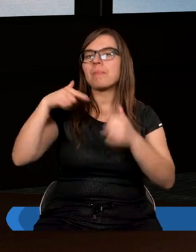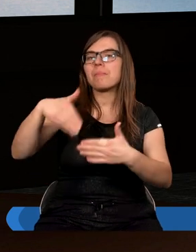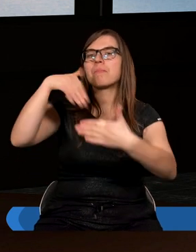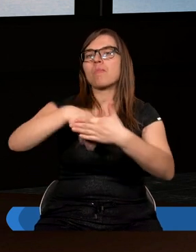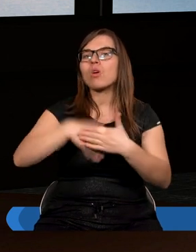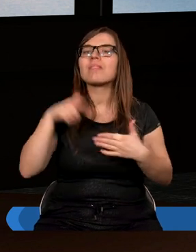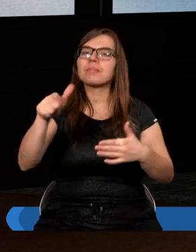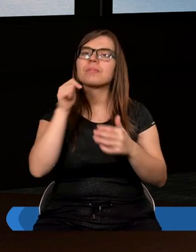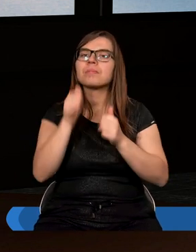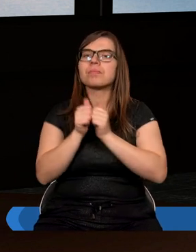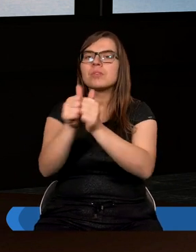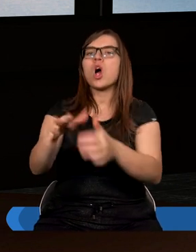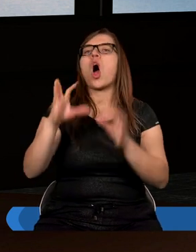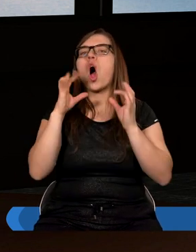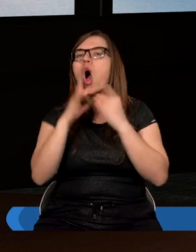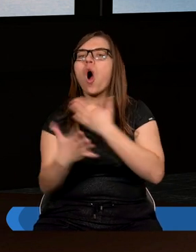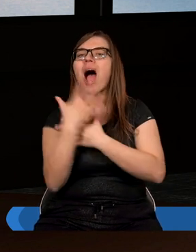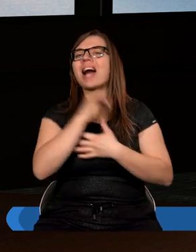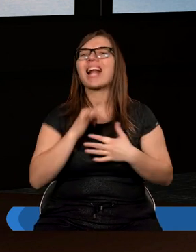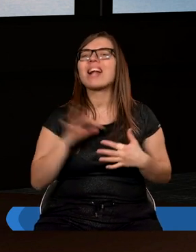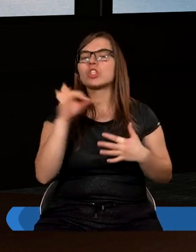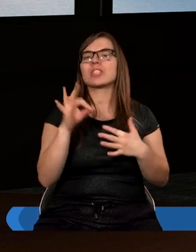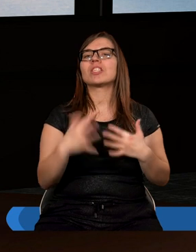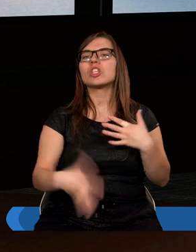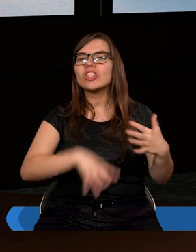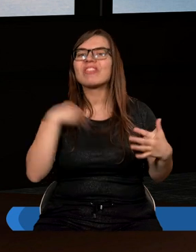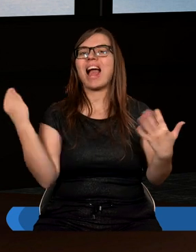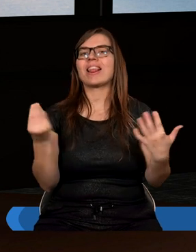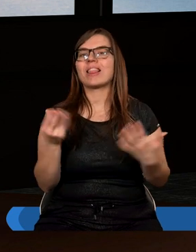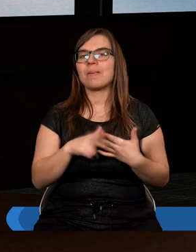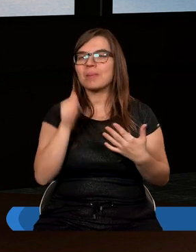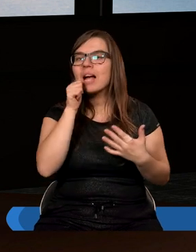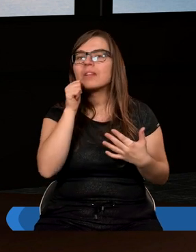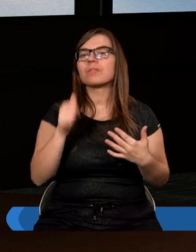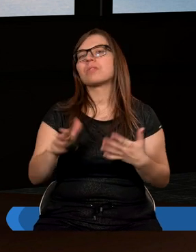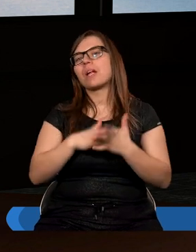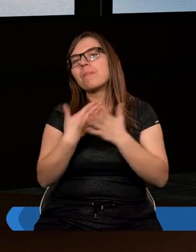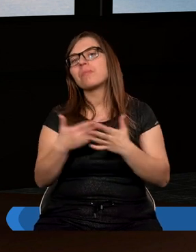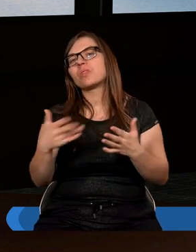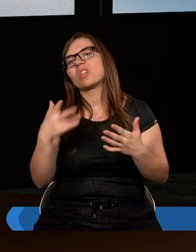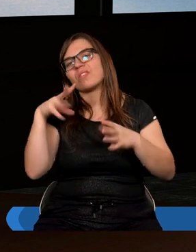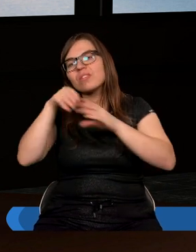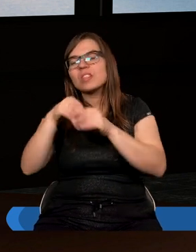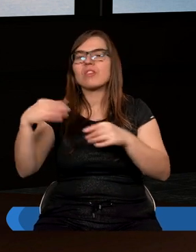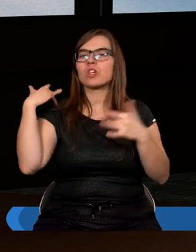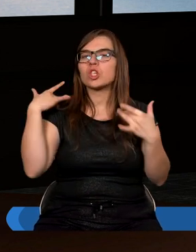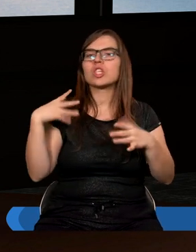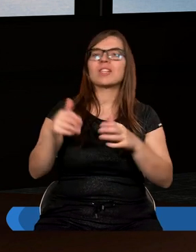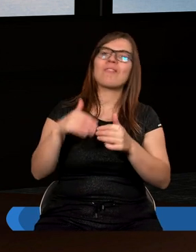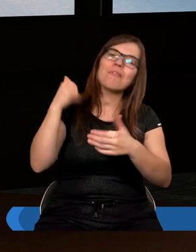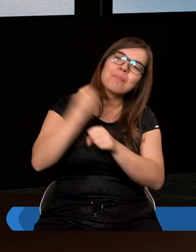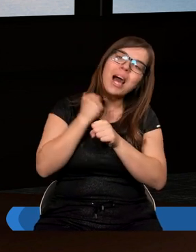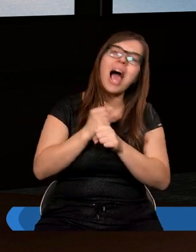okazać się świętym. Jeżeli na przykład prosimy Pana Boga w modlitwie Panie Boże spraw, żebym była